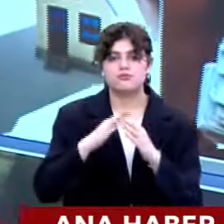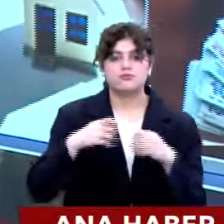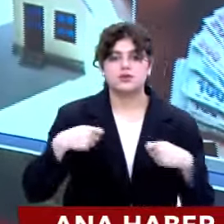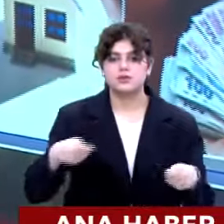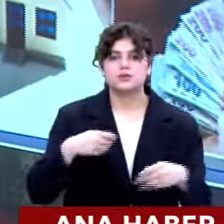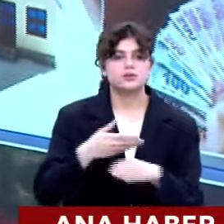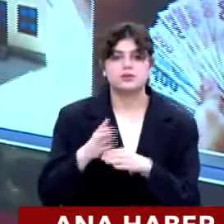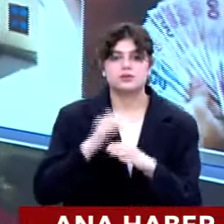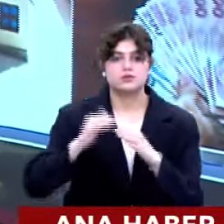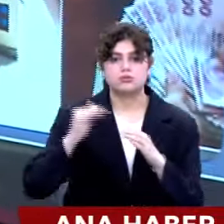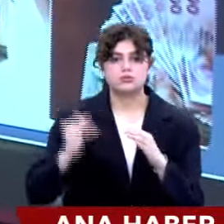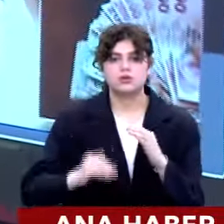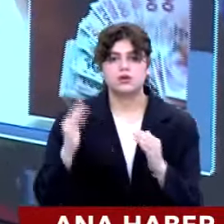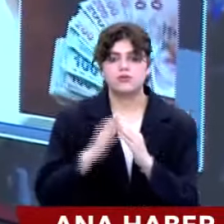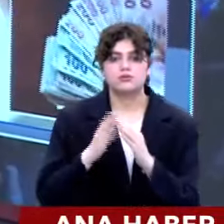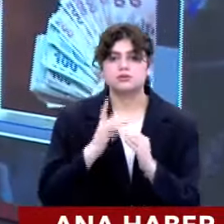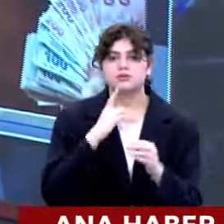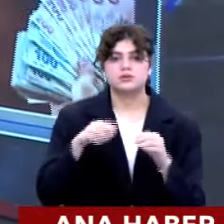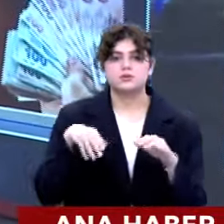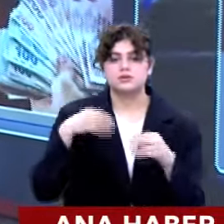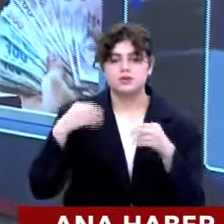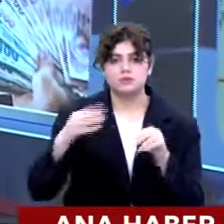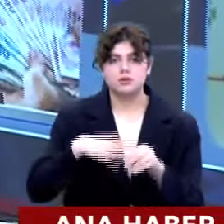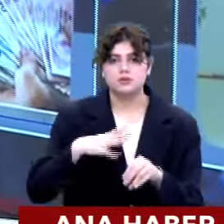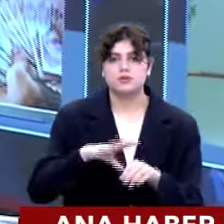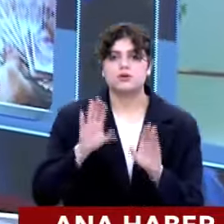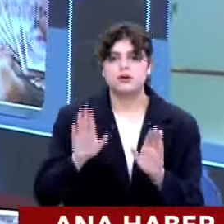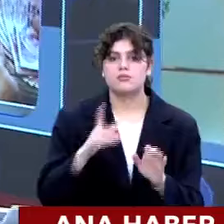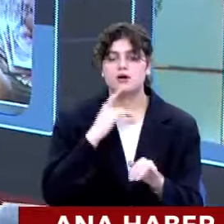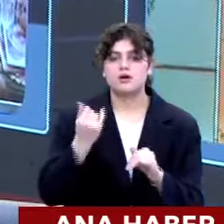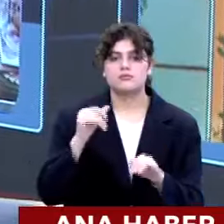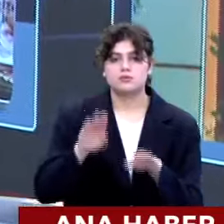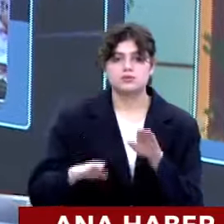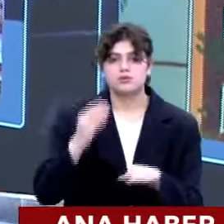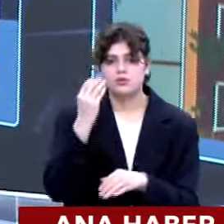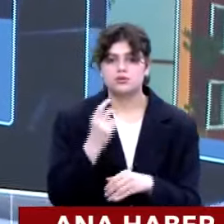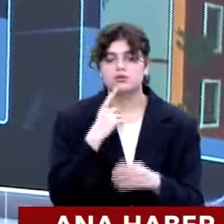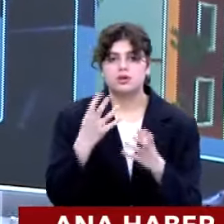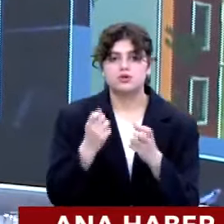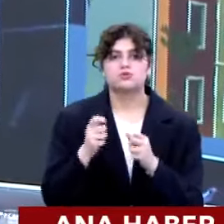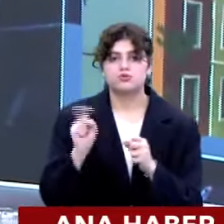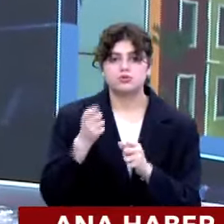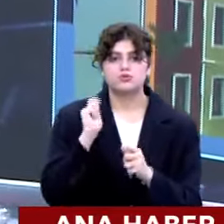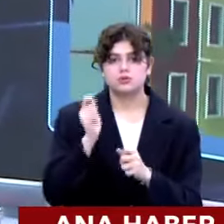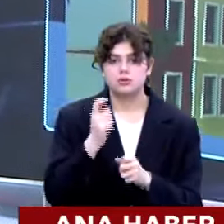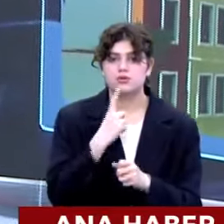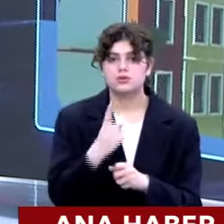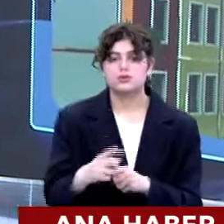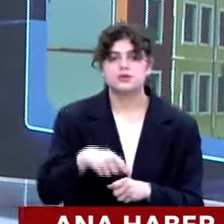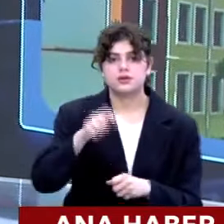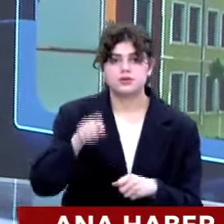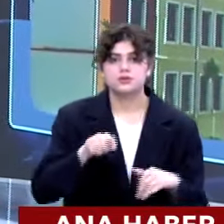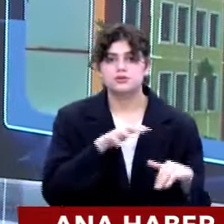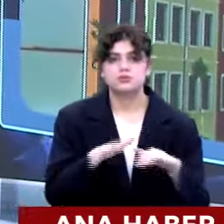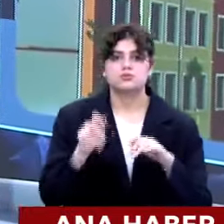düşüyor? Çünkü konut sahipleri konutları satmak istiyor. Ancak fiyatlar yüksek olduğu için alıcı bulamıyor. Alıcı da uygun krediye